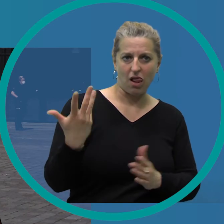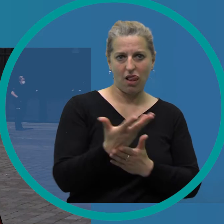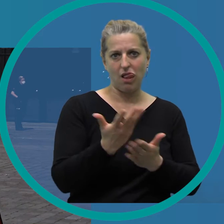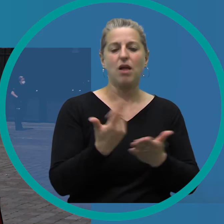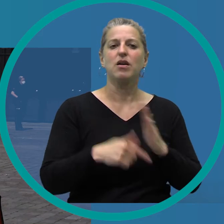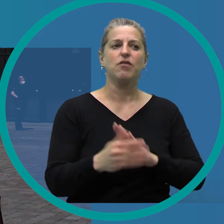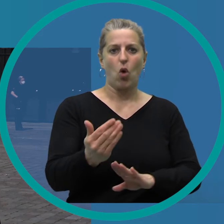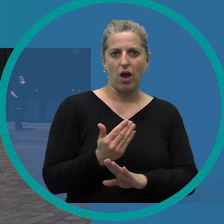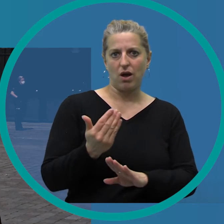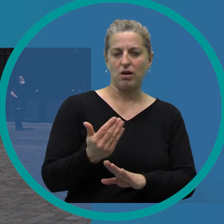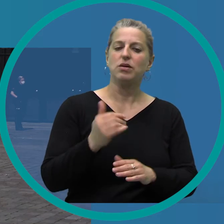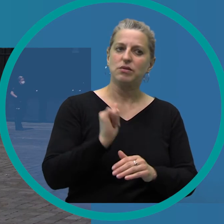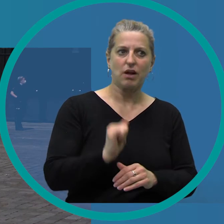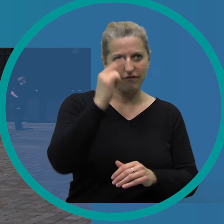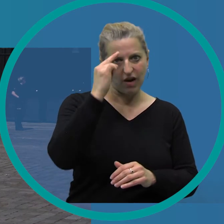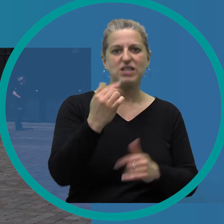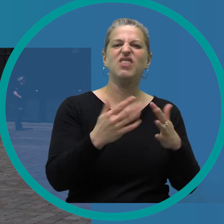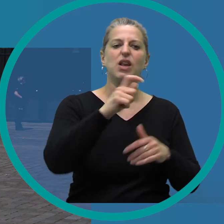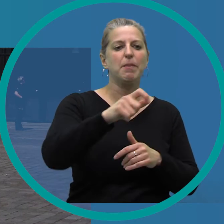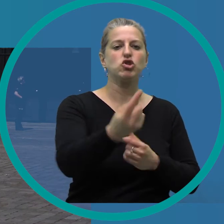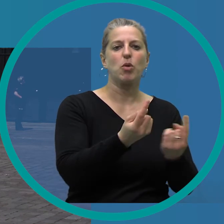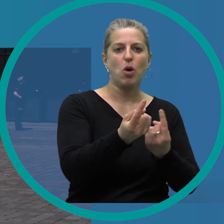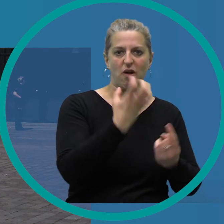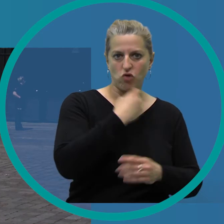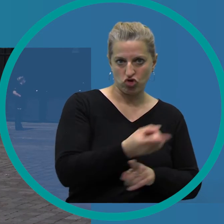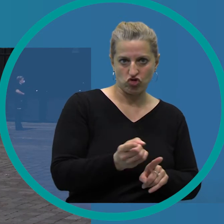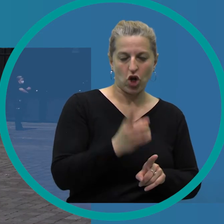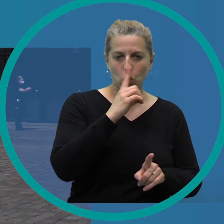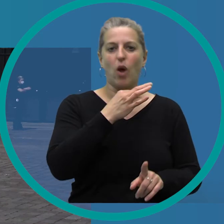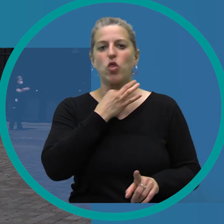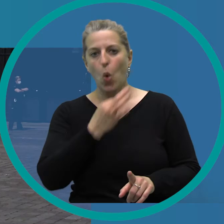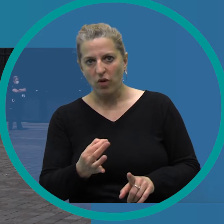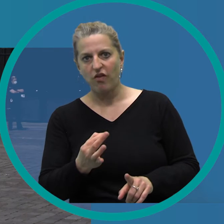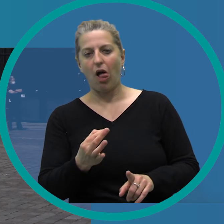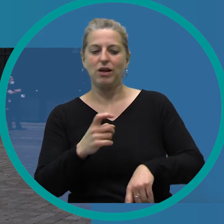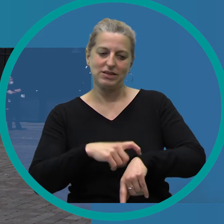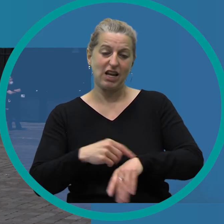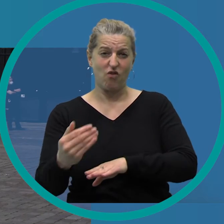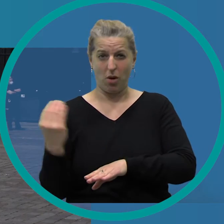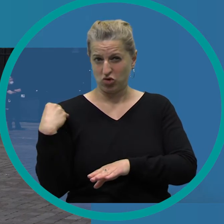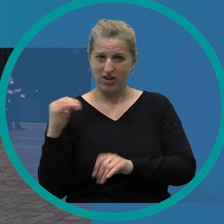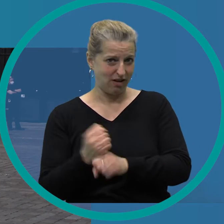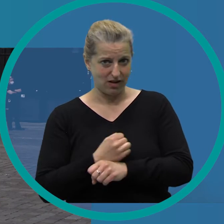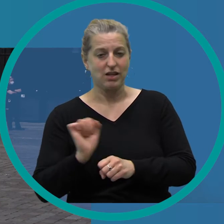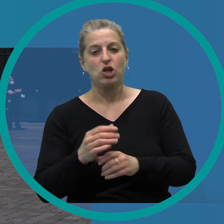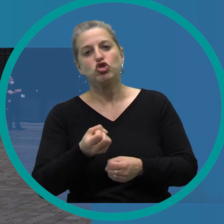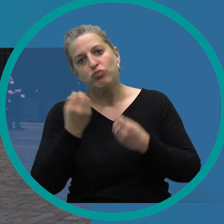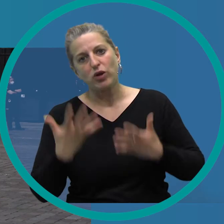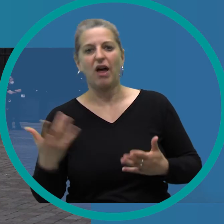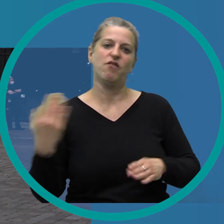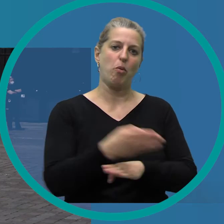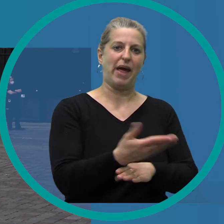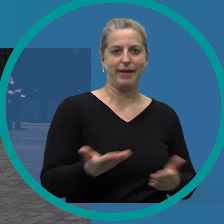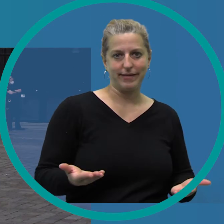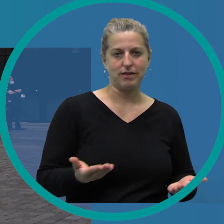uns am besten im Idealfall davor, damit wir wissen, wie viele Menschen kommen möchten. Und kommt nur in absoluten Notfällen, wenn ihr das irgendwie zeitlich anders planen könnt, spontan